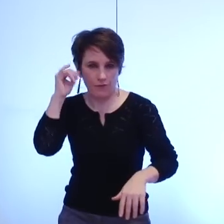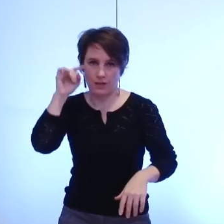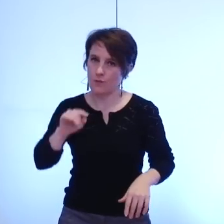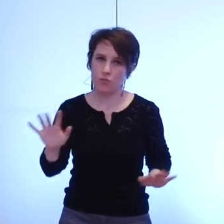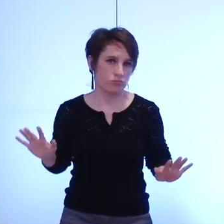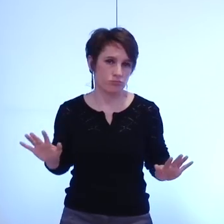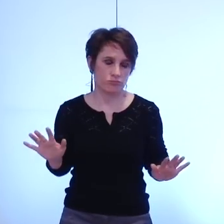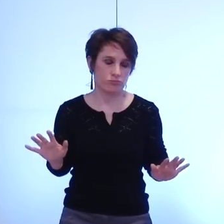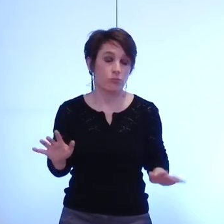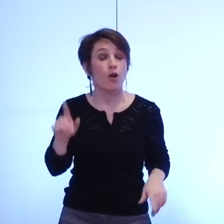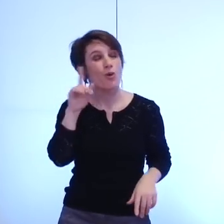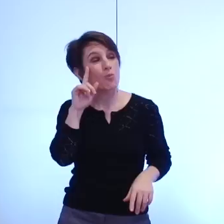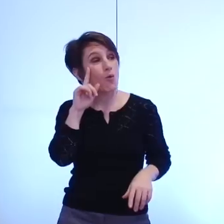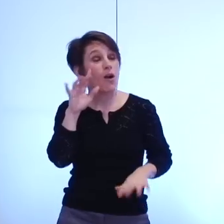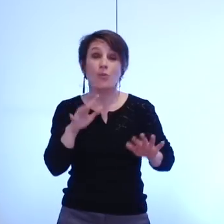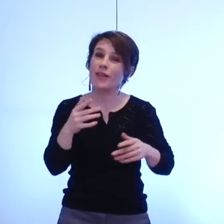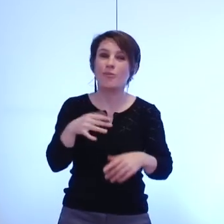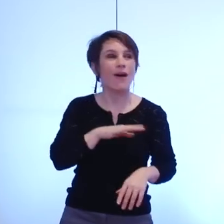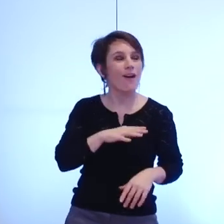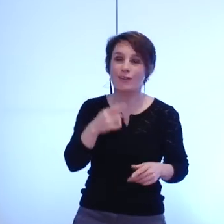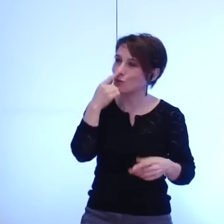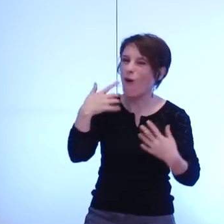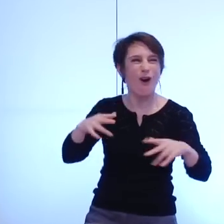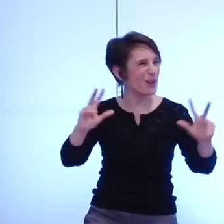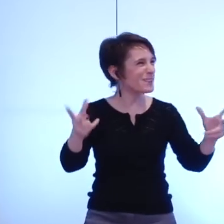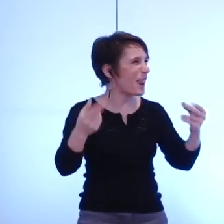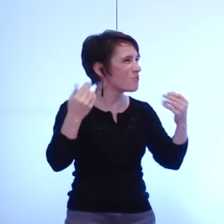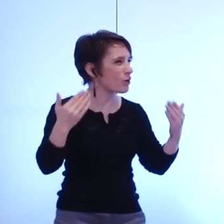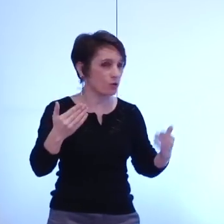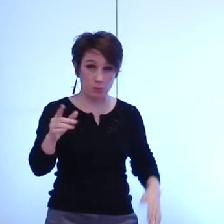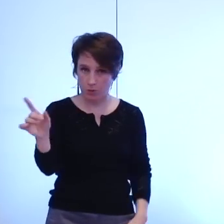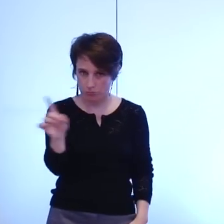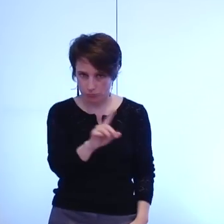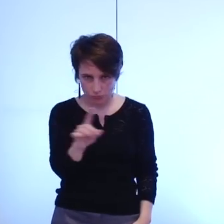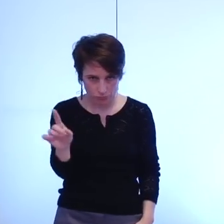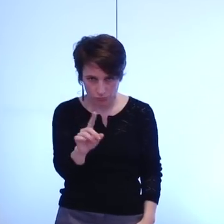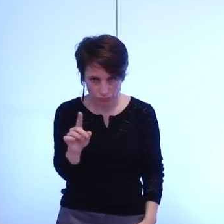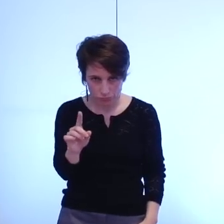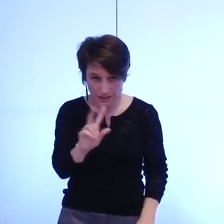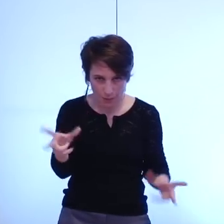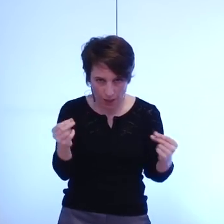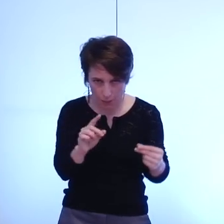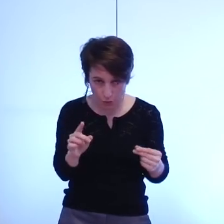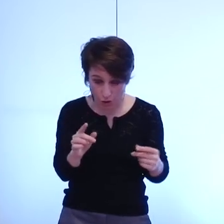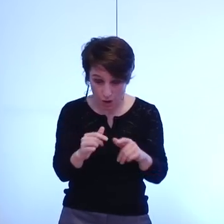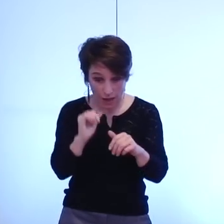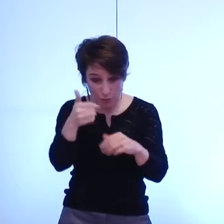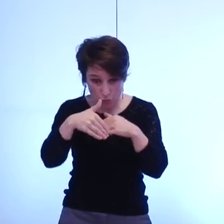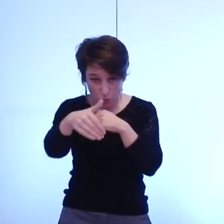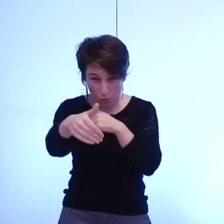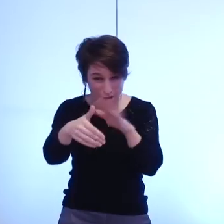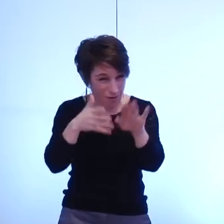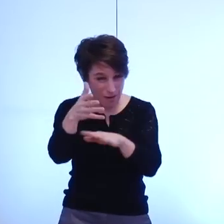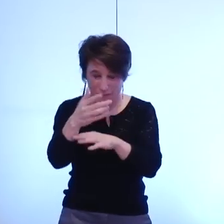pour certains mais parce que c'est une réalité essentielle demain la précarité